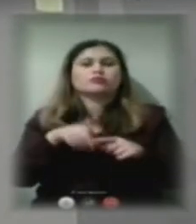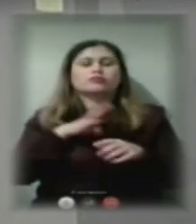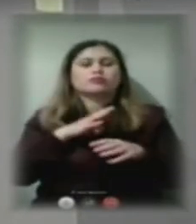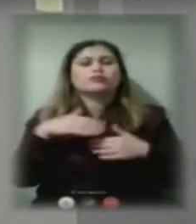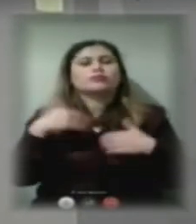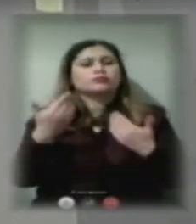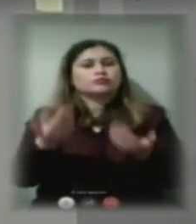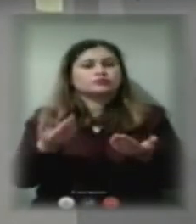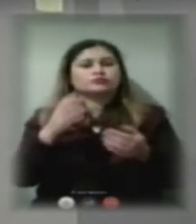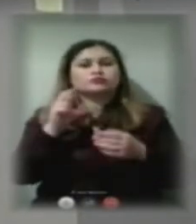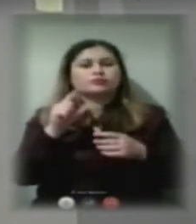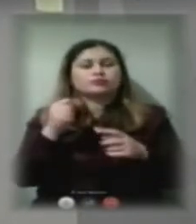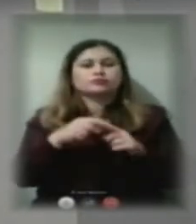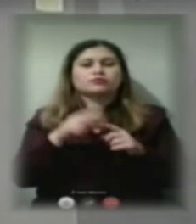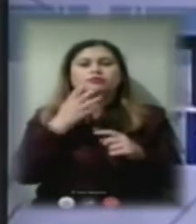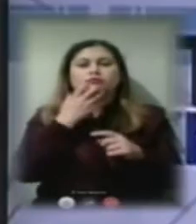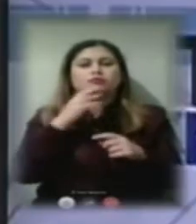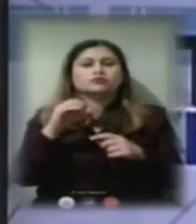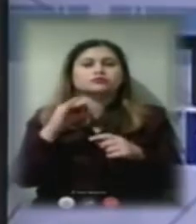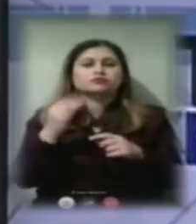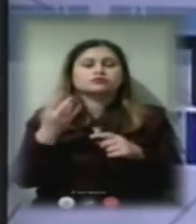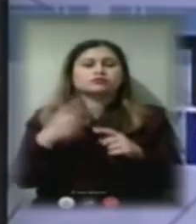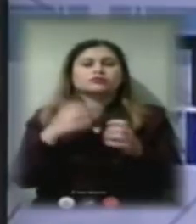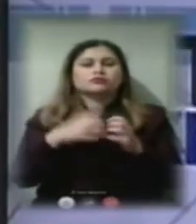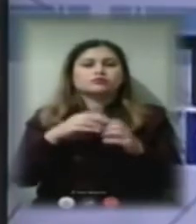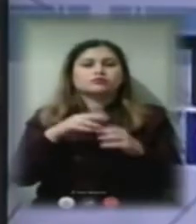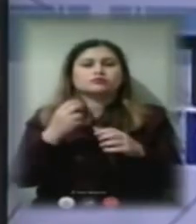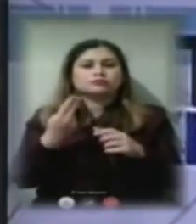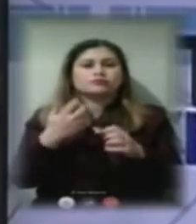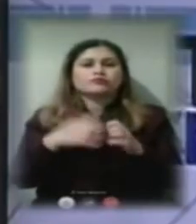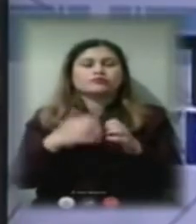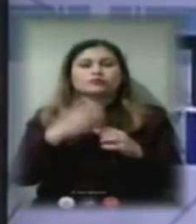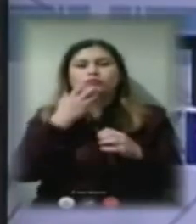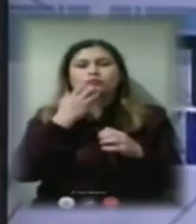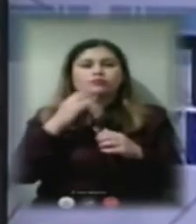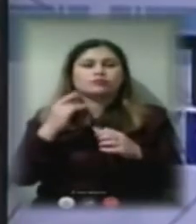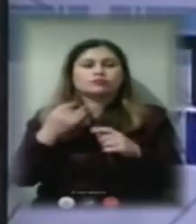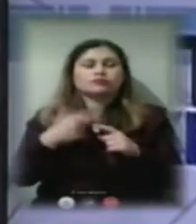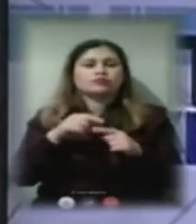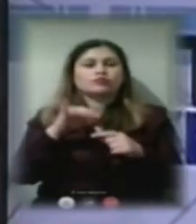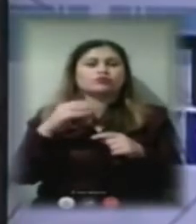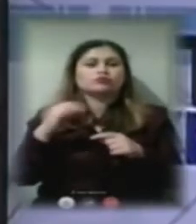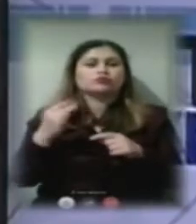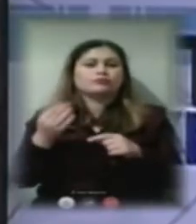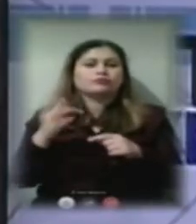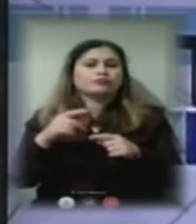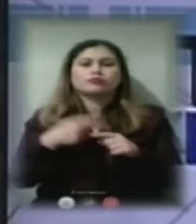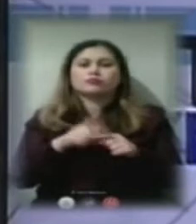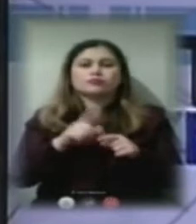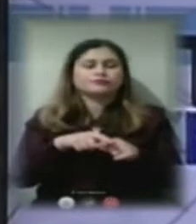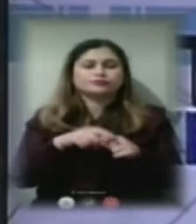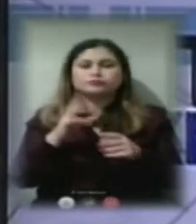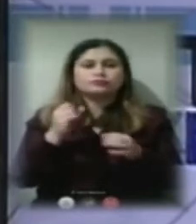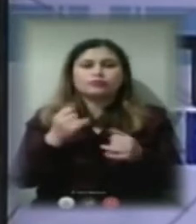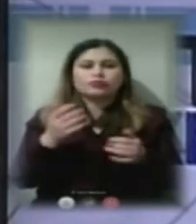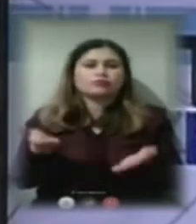теплопостачання Херсонської ТЕЦ, Херсон Теплоенерго. Ну, це утопія, це не... Ми не піднімемо ні одне